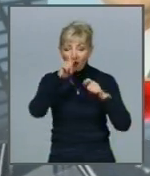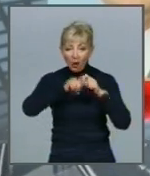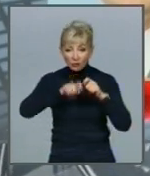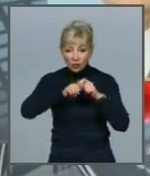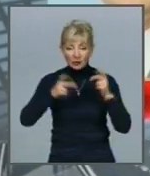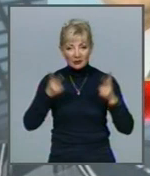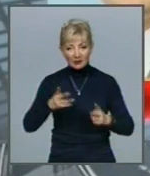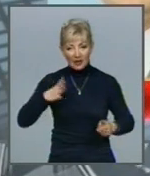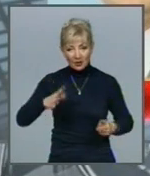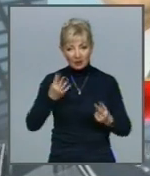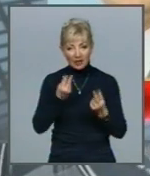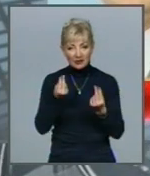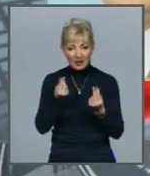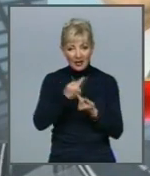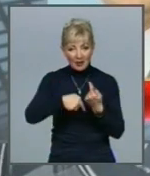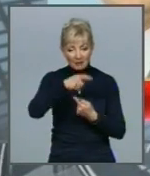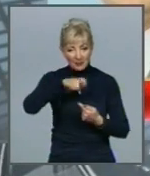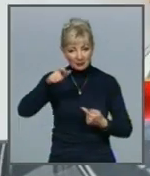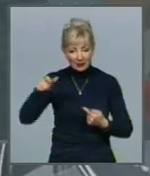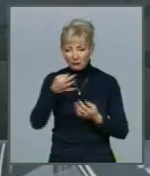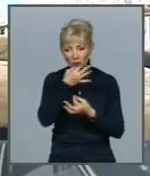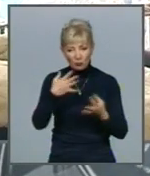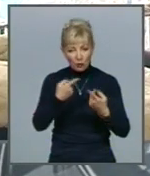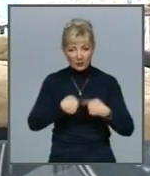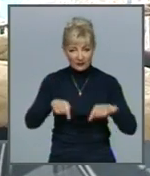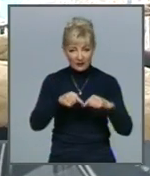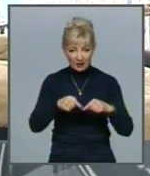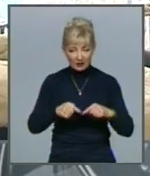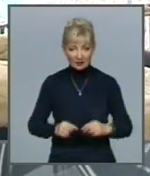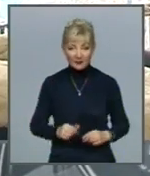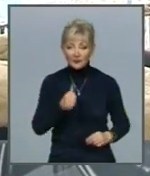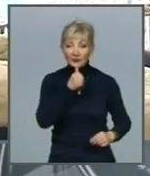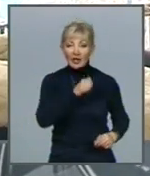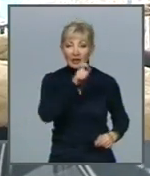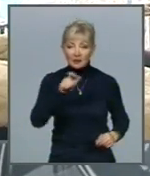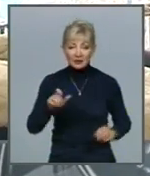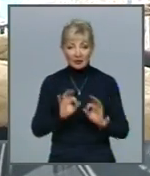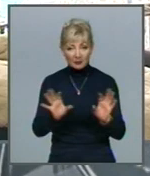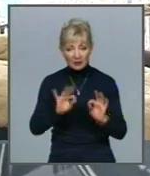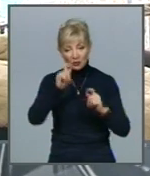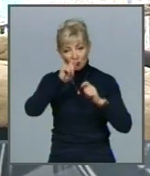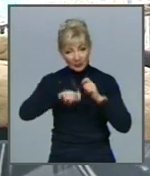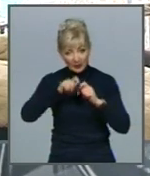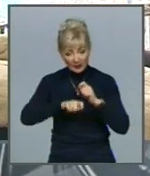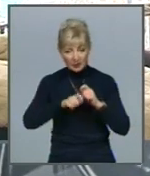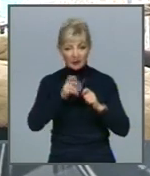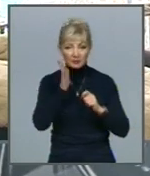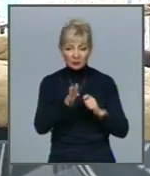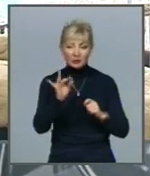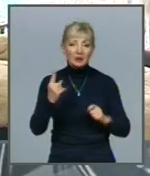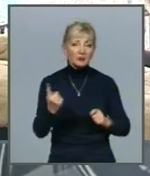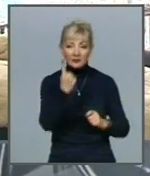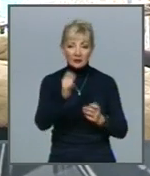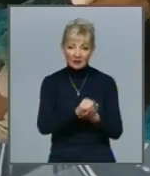чекати підприємцям будь-якої сфери і обороту Експерти пояснюють, що перевірці підлягатимуть і первинні